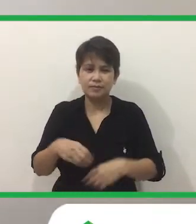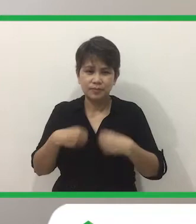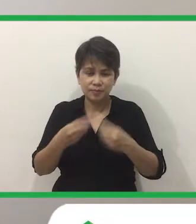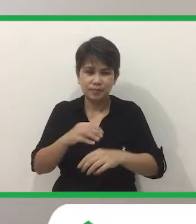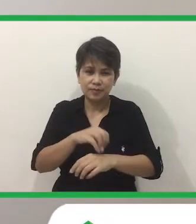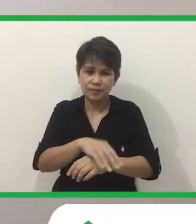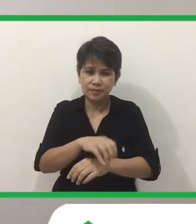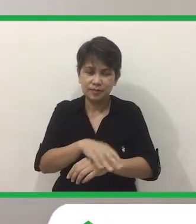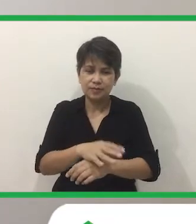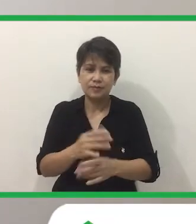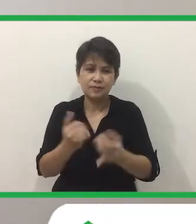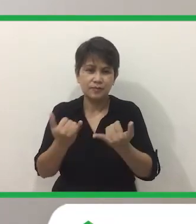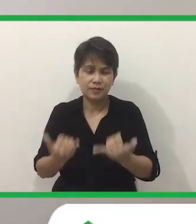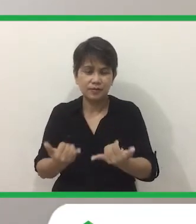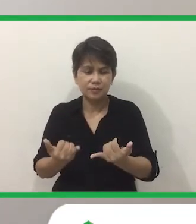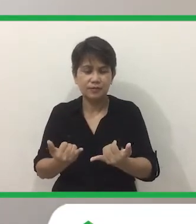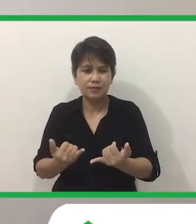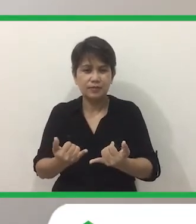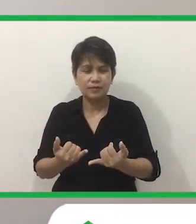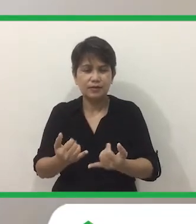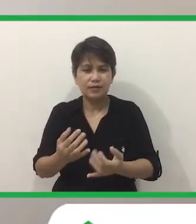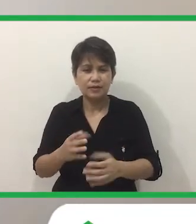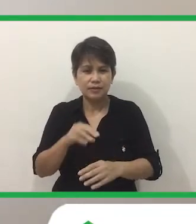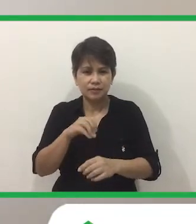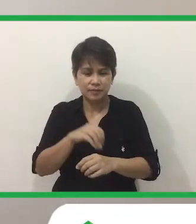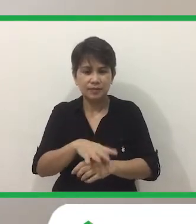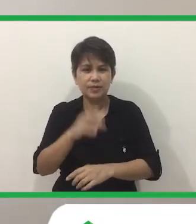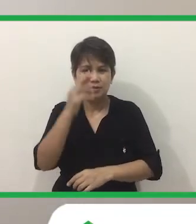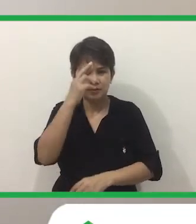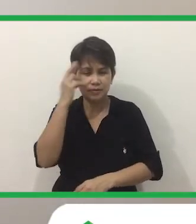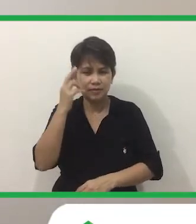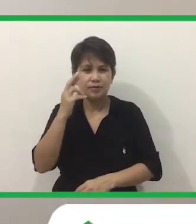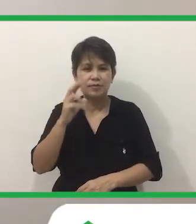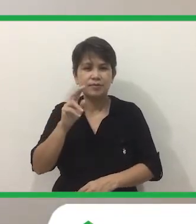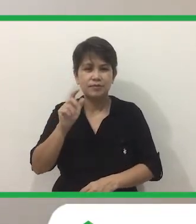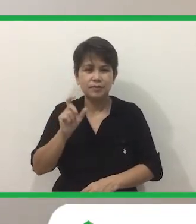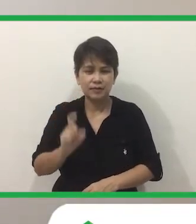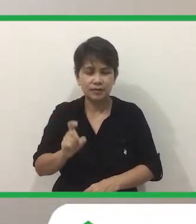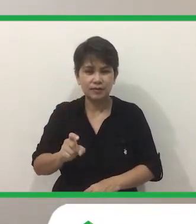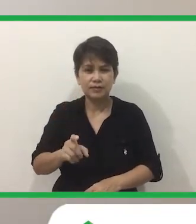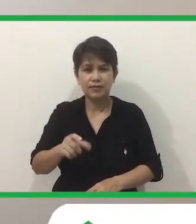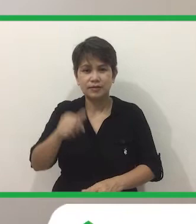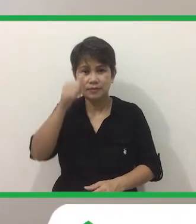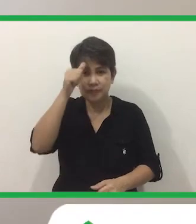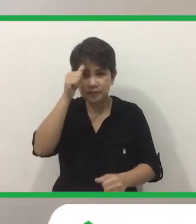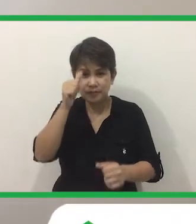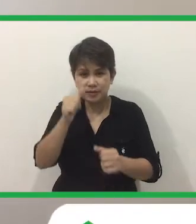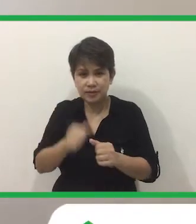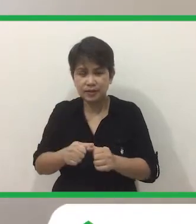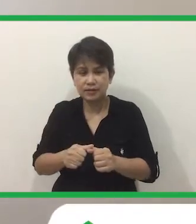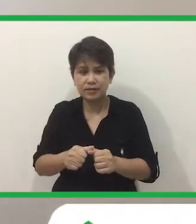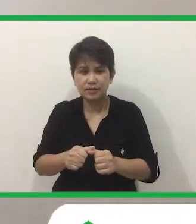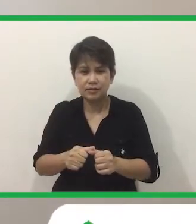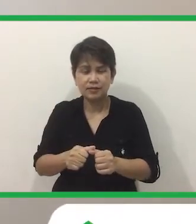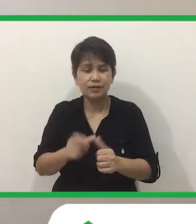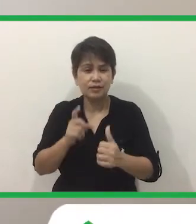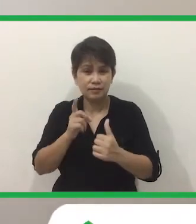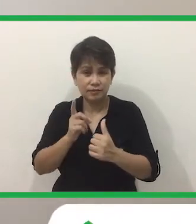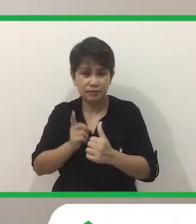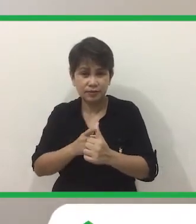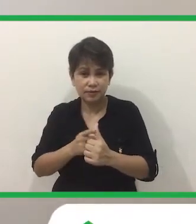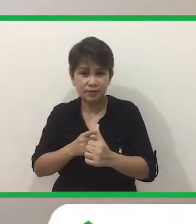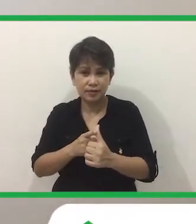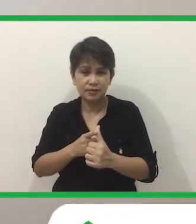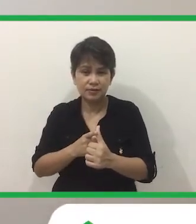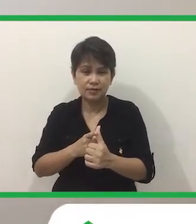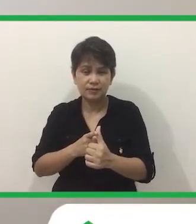tips ngayon Ang tip, isa sa mga tips ni Kuya Ray At dapat natin alalahanin Sa pagkukwento ay Una